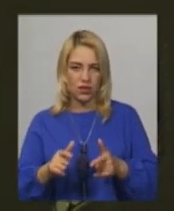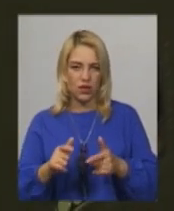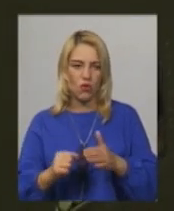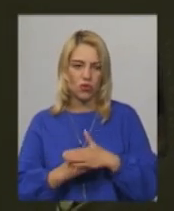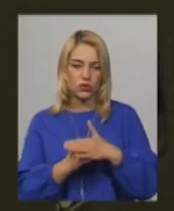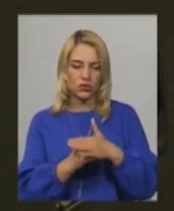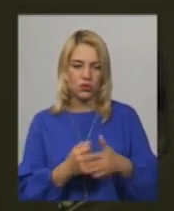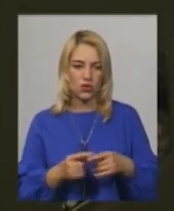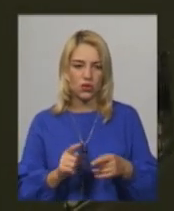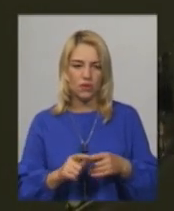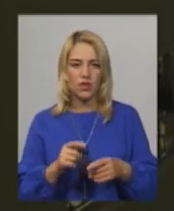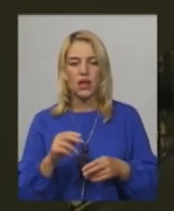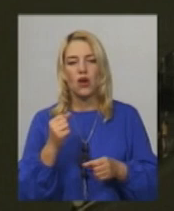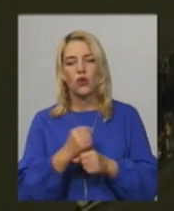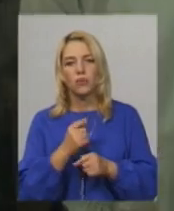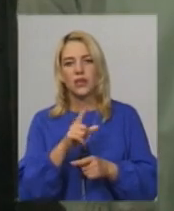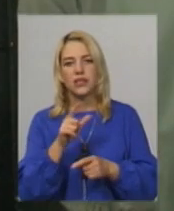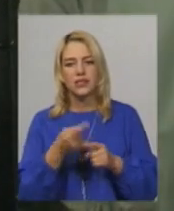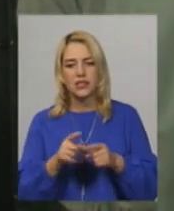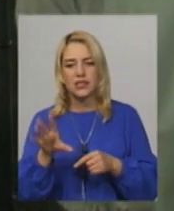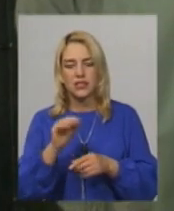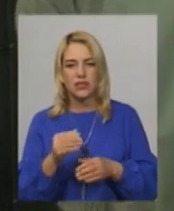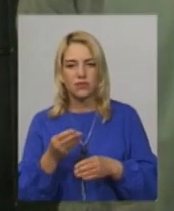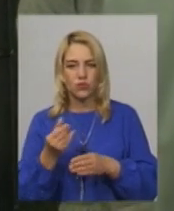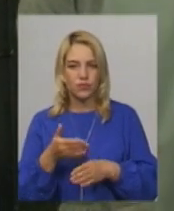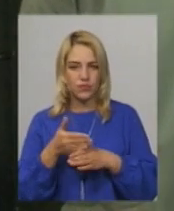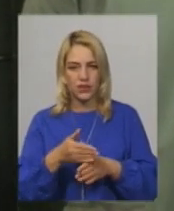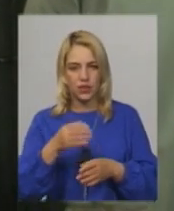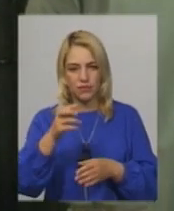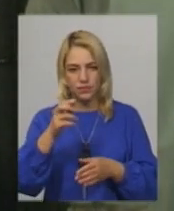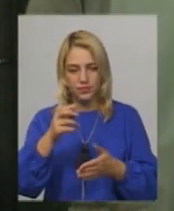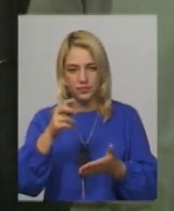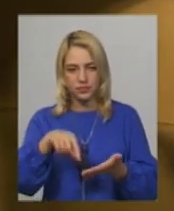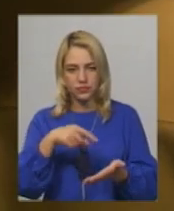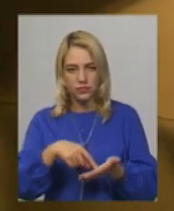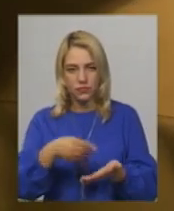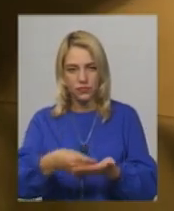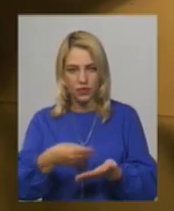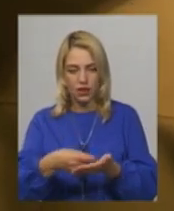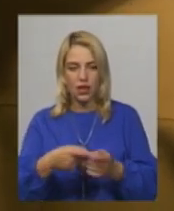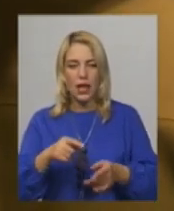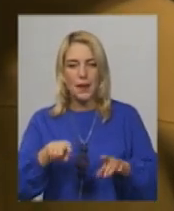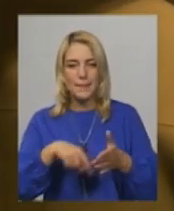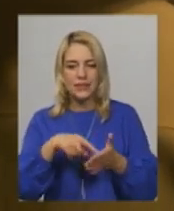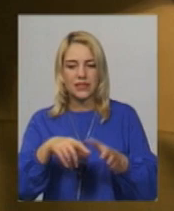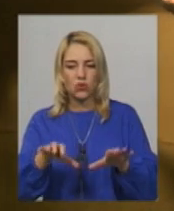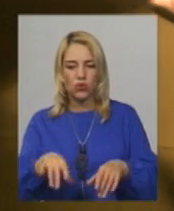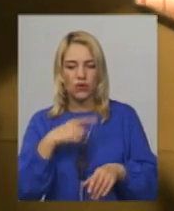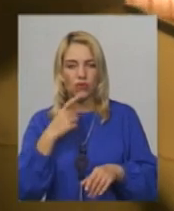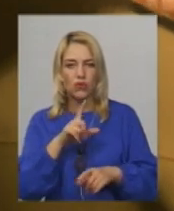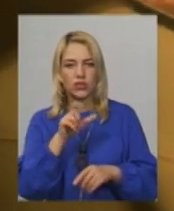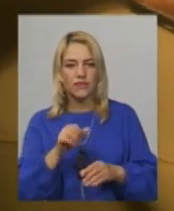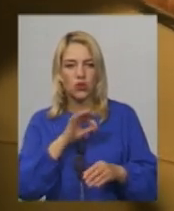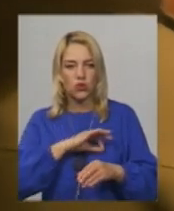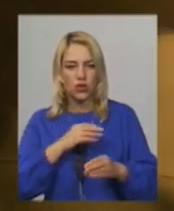Хмельницькому СІЗО робили за субвенцію з міського бюджету. Цього року отримали 130 тисяч гривень. Міський голова Олександр Семчишин каже, за використанням грошей